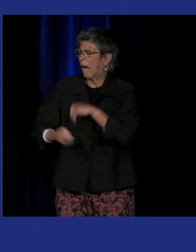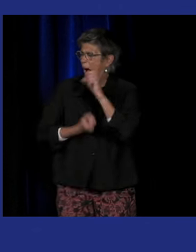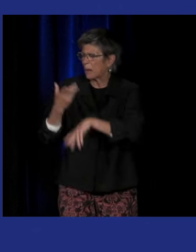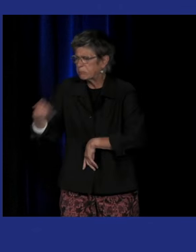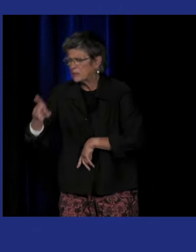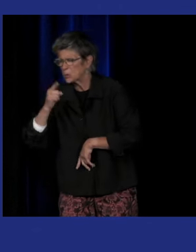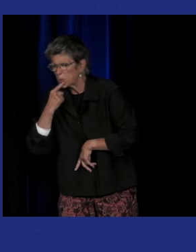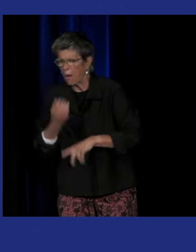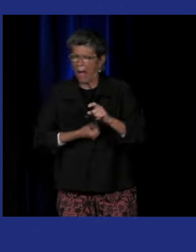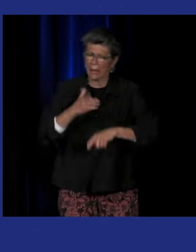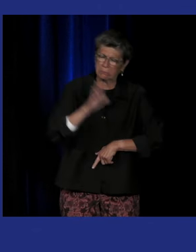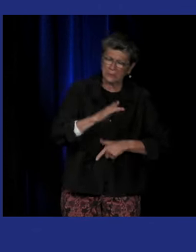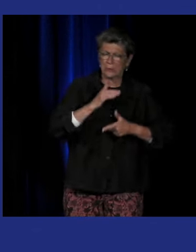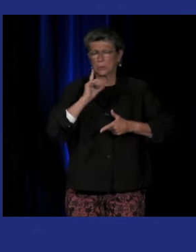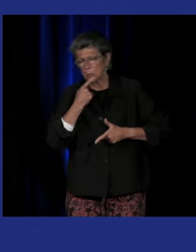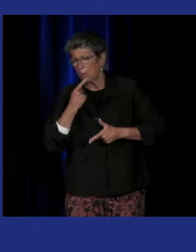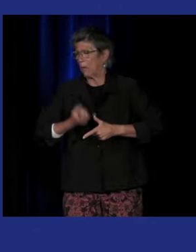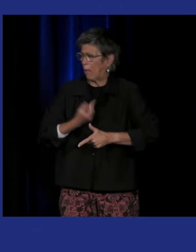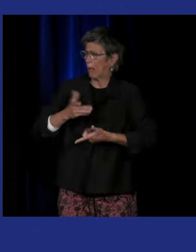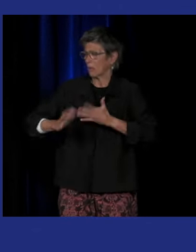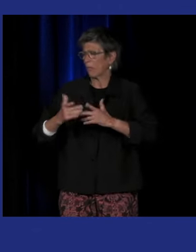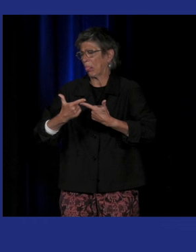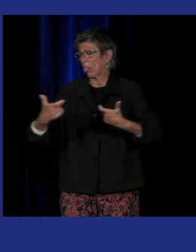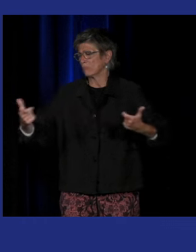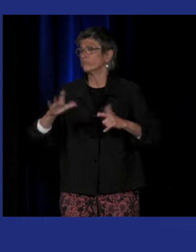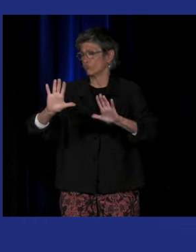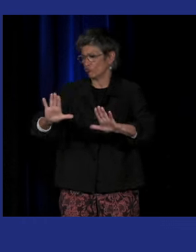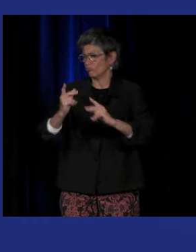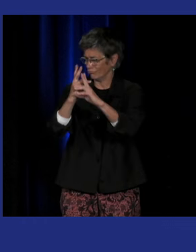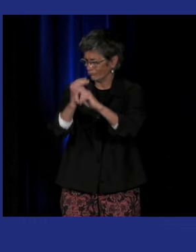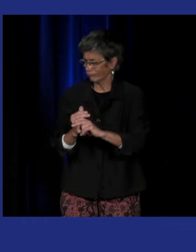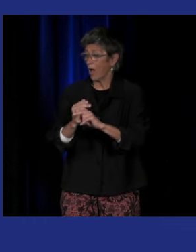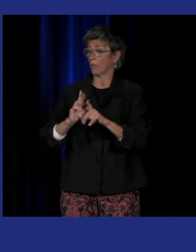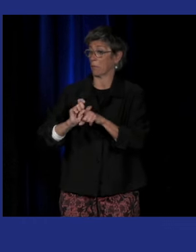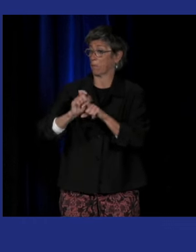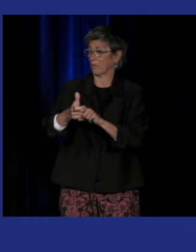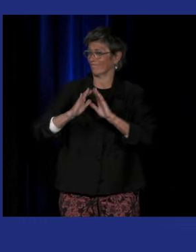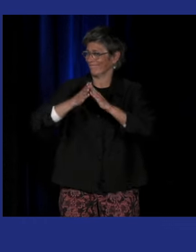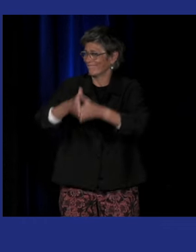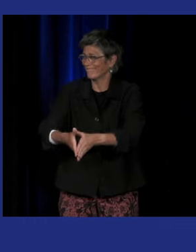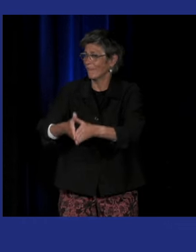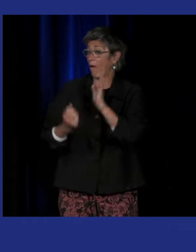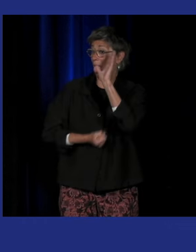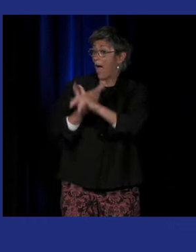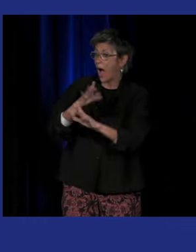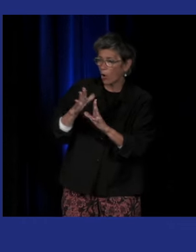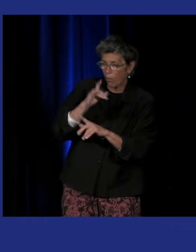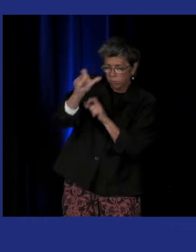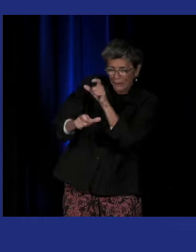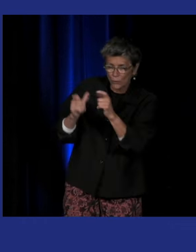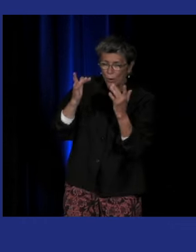des sourds, l'art en langue des signes, etc. Et ensuite, rentrer sur le vif du sujet, expérience des vies sourdes à travers l'art,